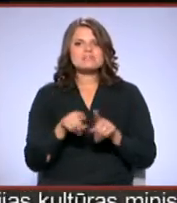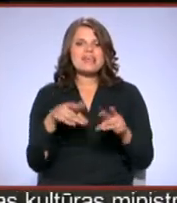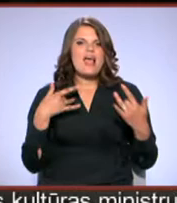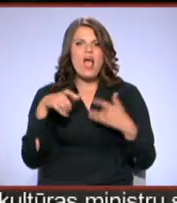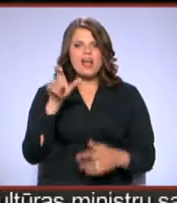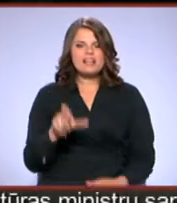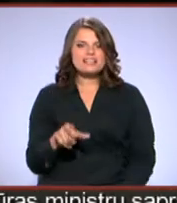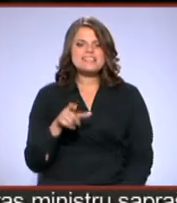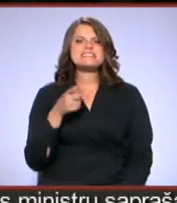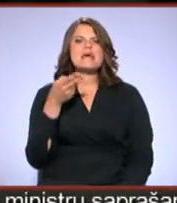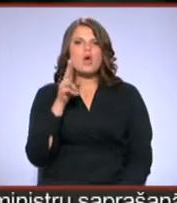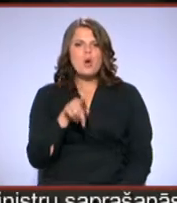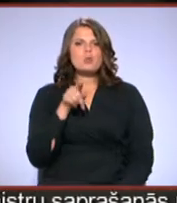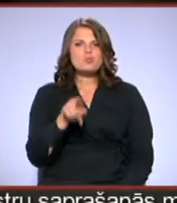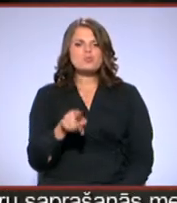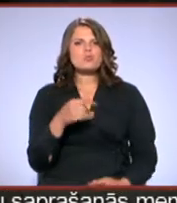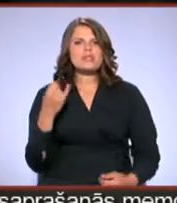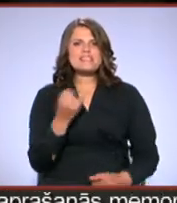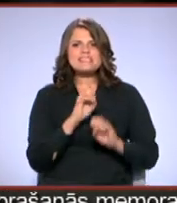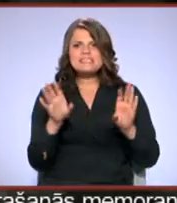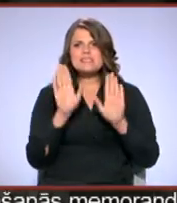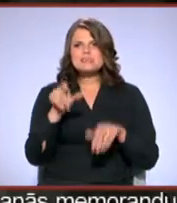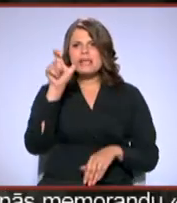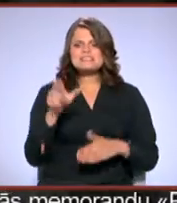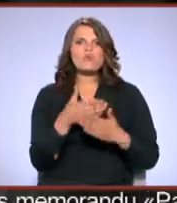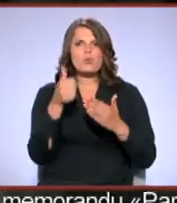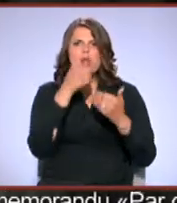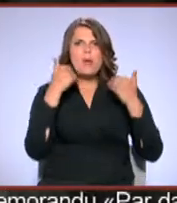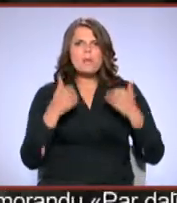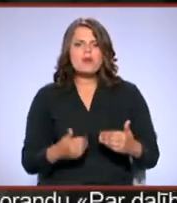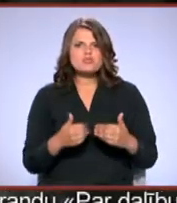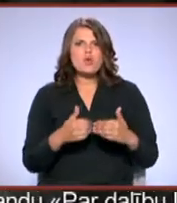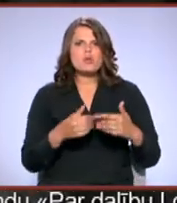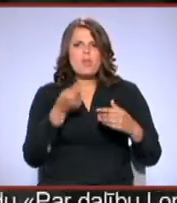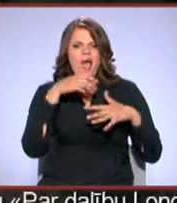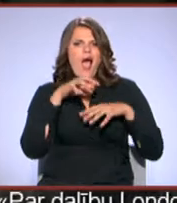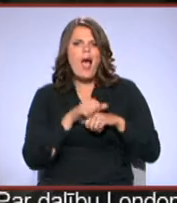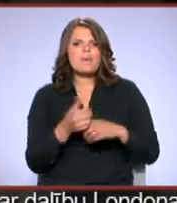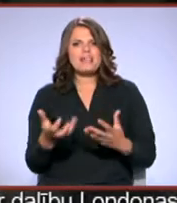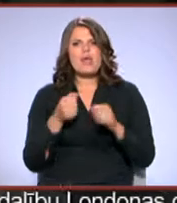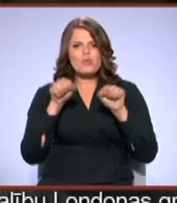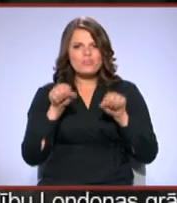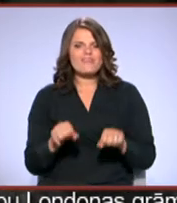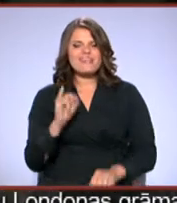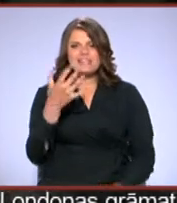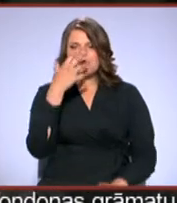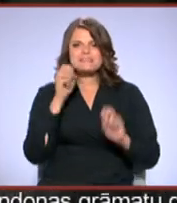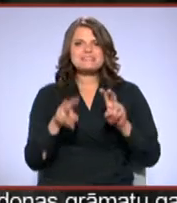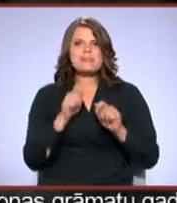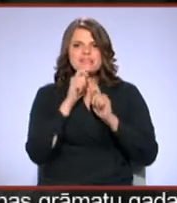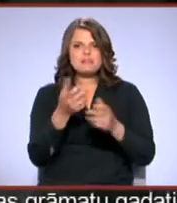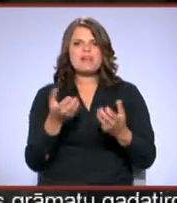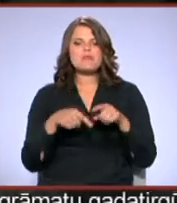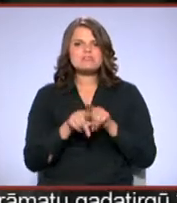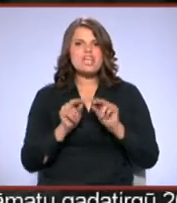Izrāda ir skaudrus un skaļš stāsts par cilvēku, kura personību pamazām sēd iegūtā vāra. Zelta maskas spēcbalva ieguvusi arī